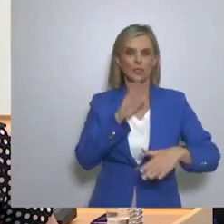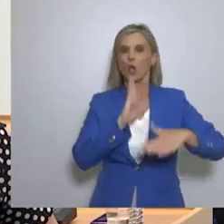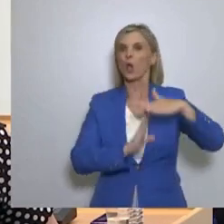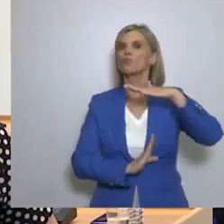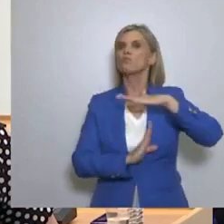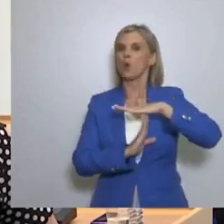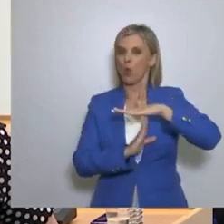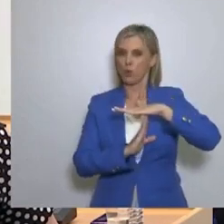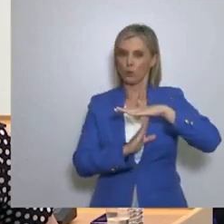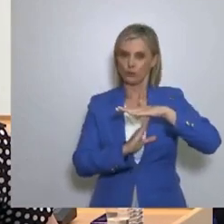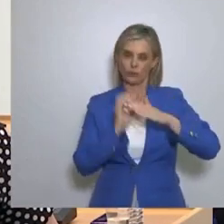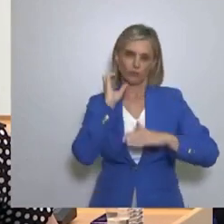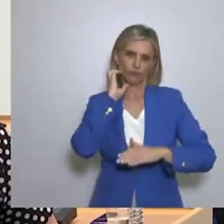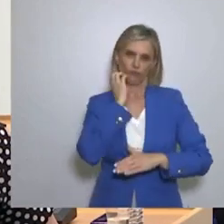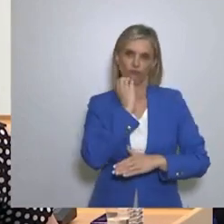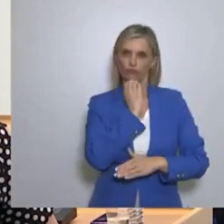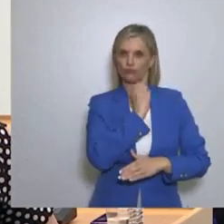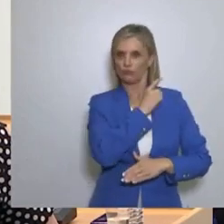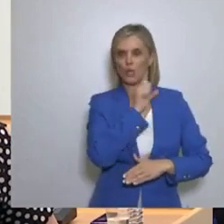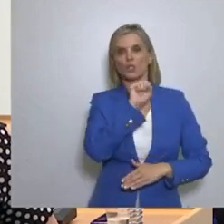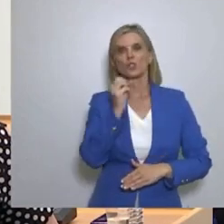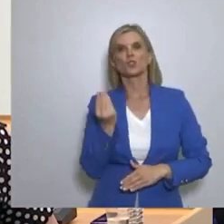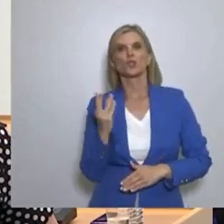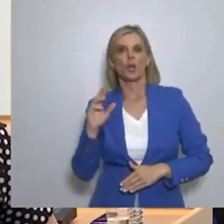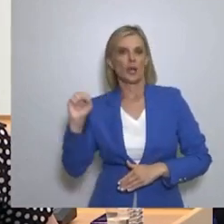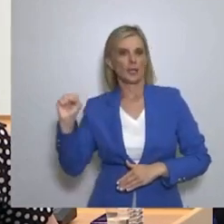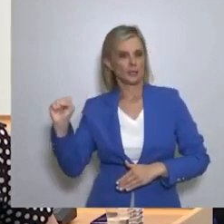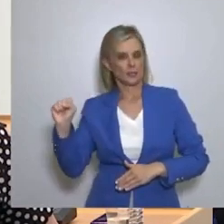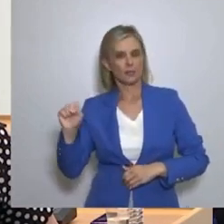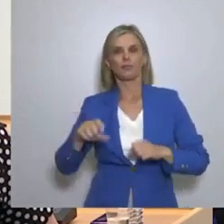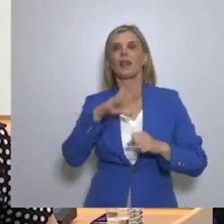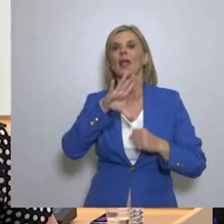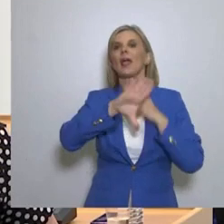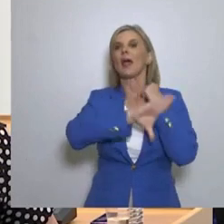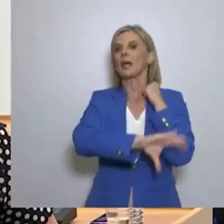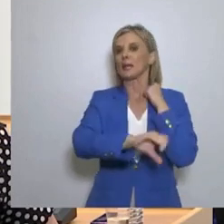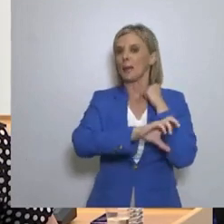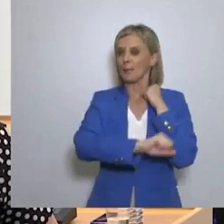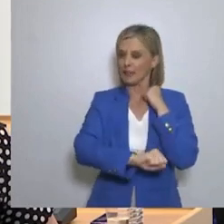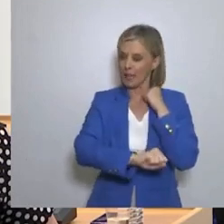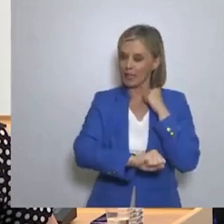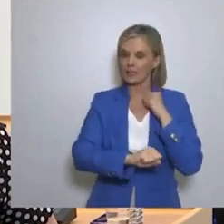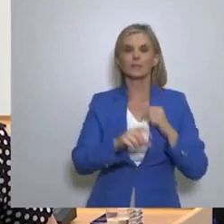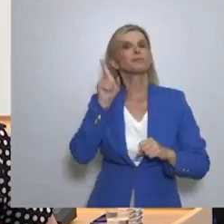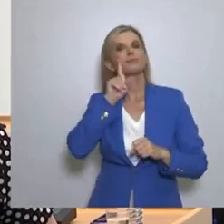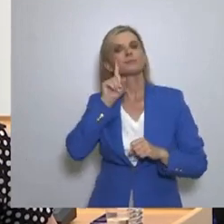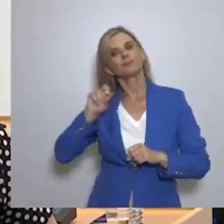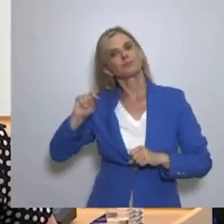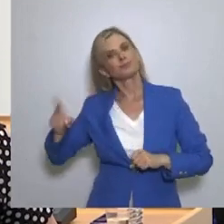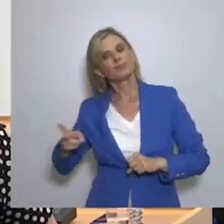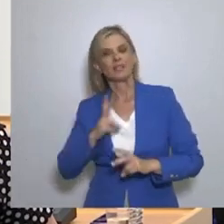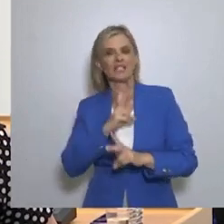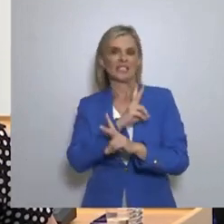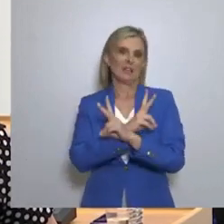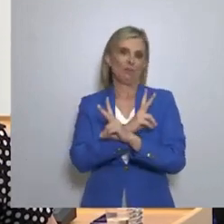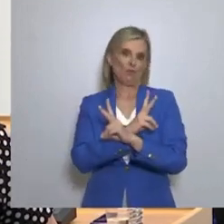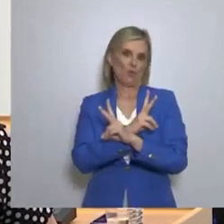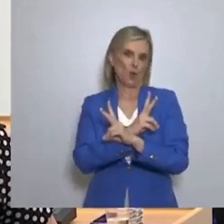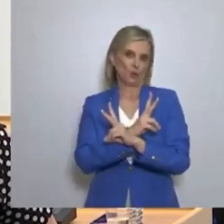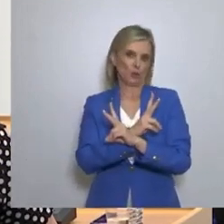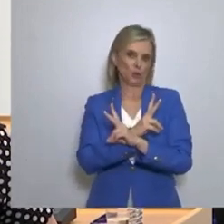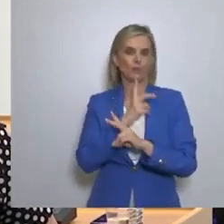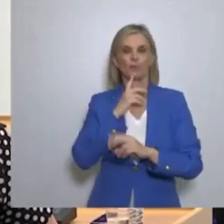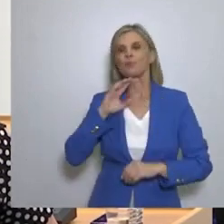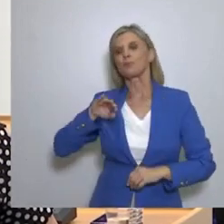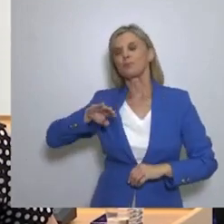ο Γενικός Γραμματέας Πλόσκας Ιωάννης, η κυρία Θεδωροπούλου Ελένη, σύμβουλος επικοινωνιακού και